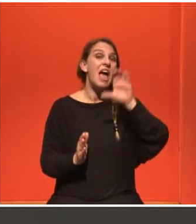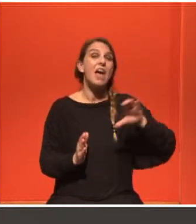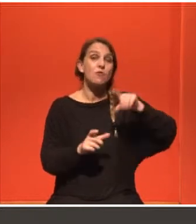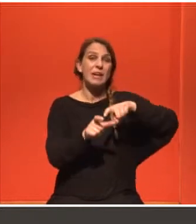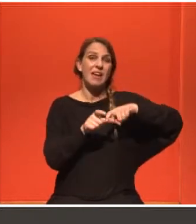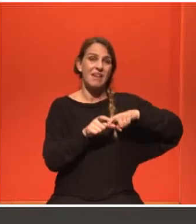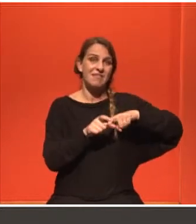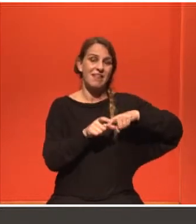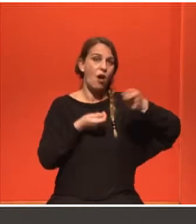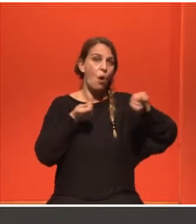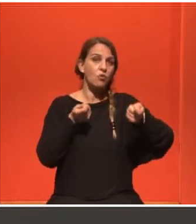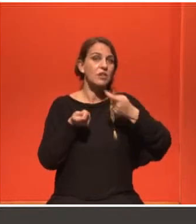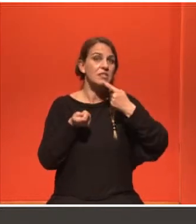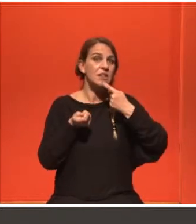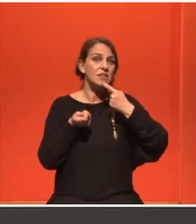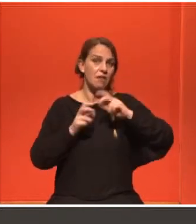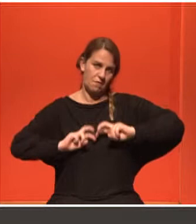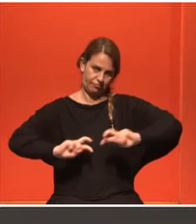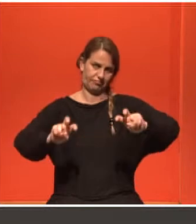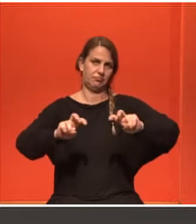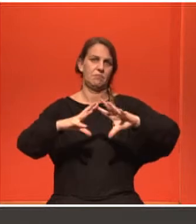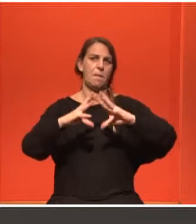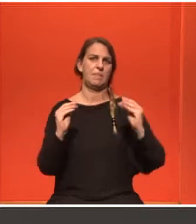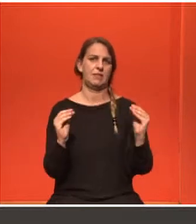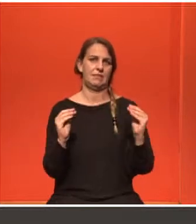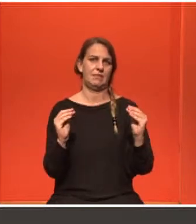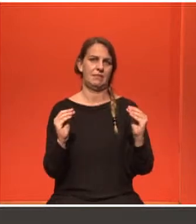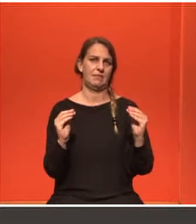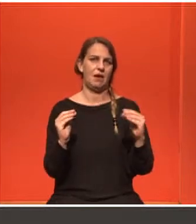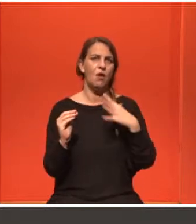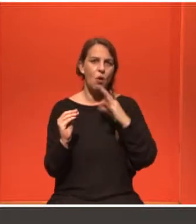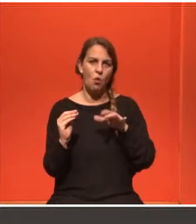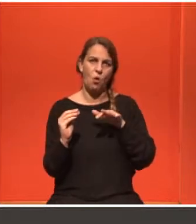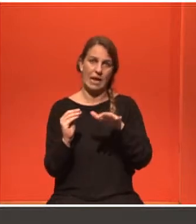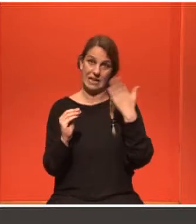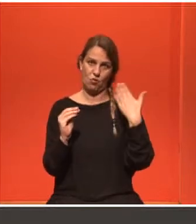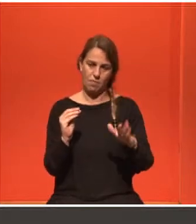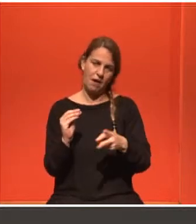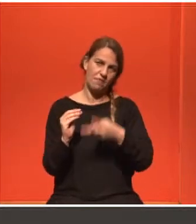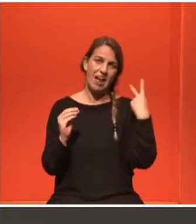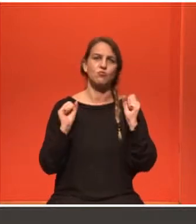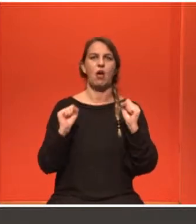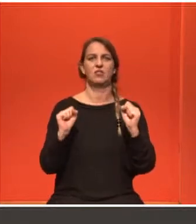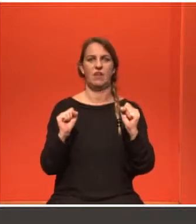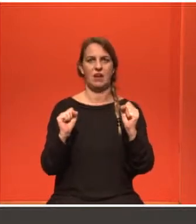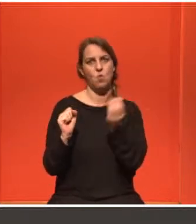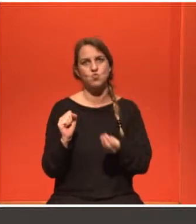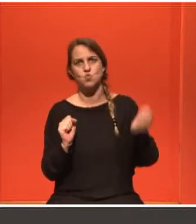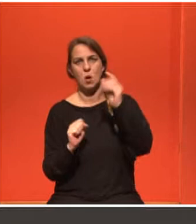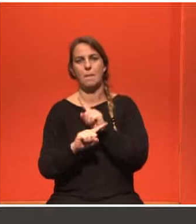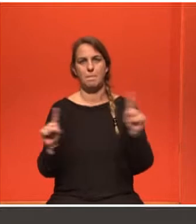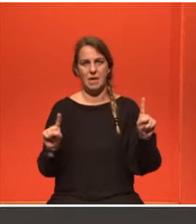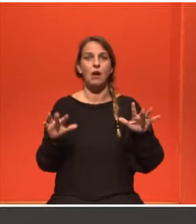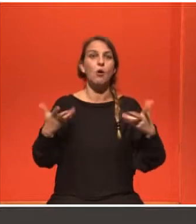είναι για αφαίρεση του οργάνου που πάσχει. Άρα όλες αυτές οι γυναίκες με καρκίνο δομητρίου, αφού